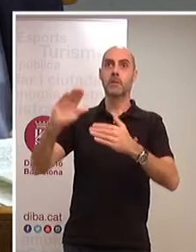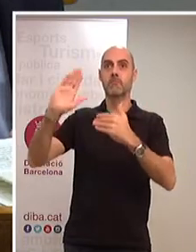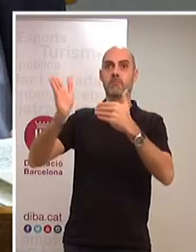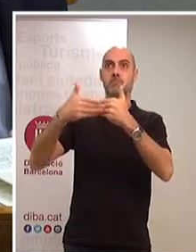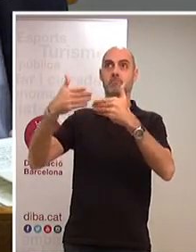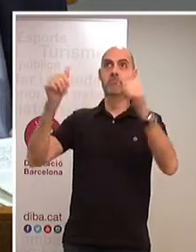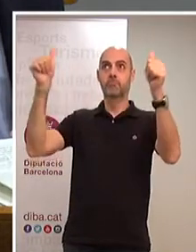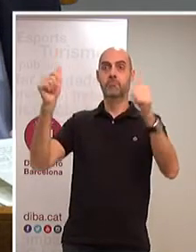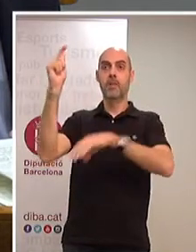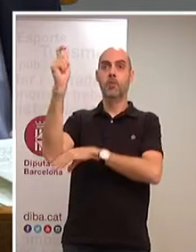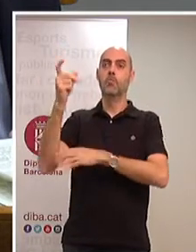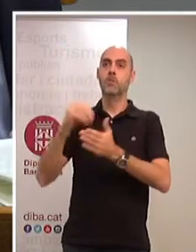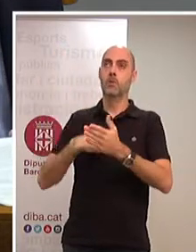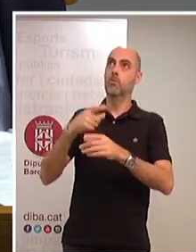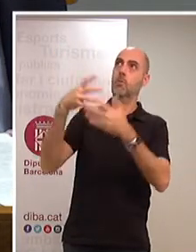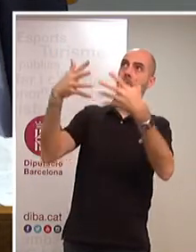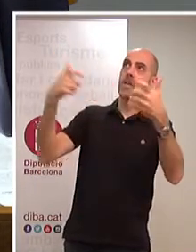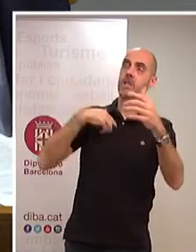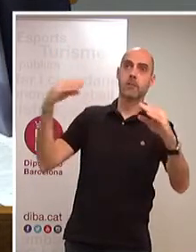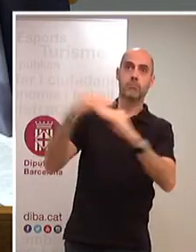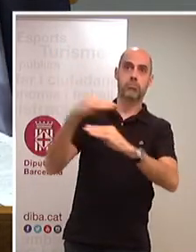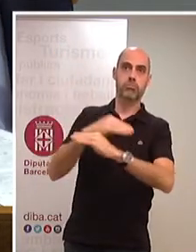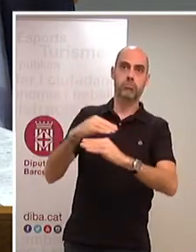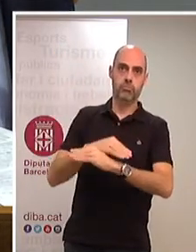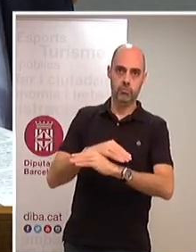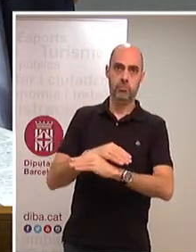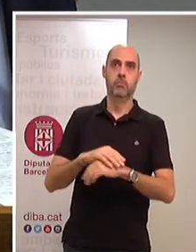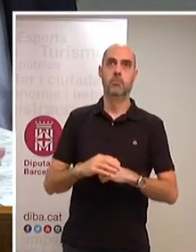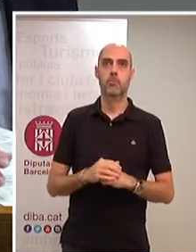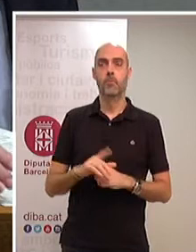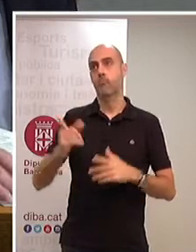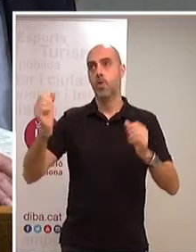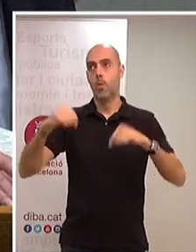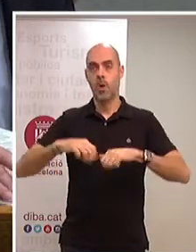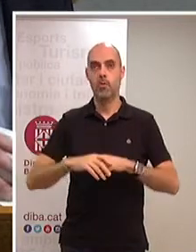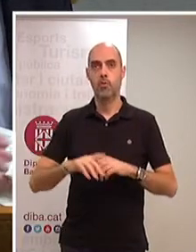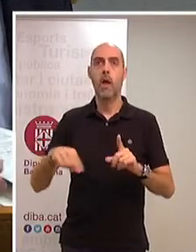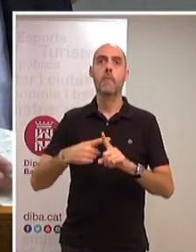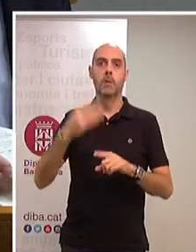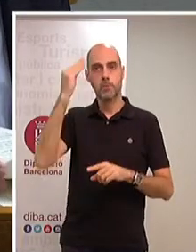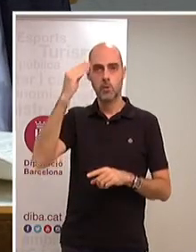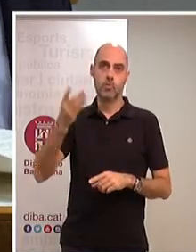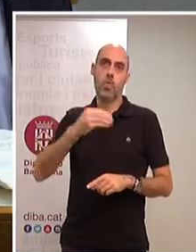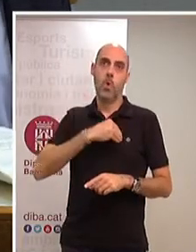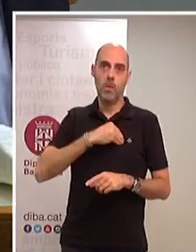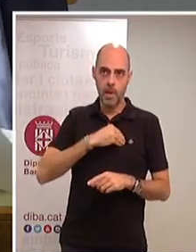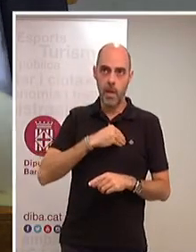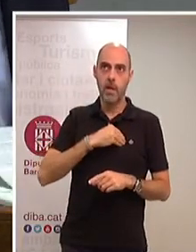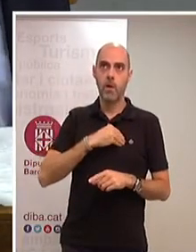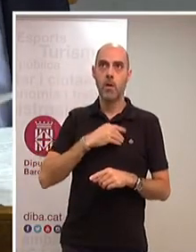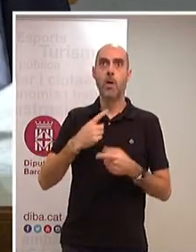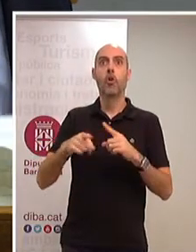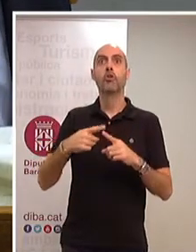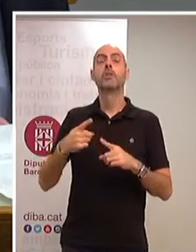plenari ni per totes les persones que representem. De la mateixa manera, considerem lamentable que no s'hagi retirat el llaç groc del